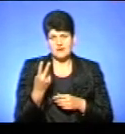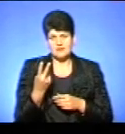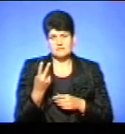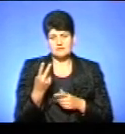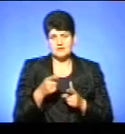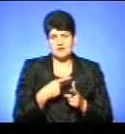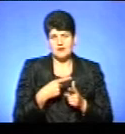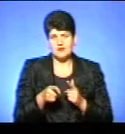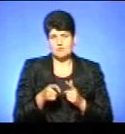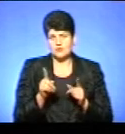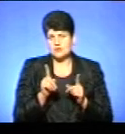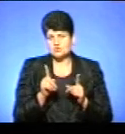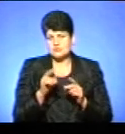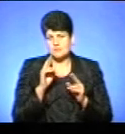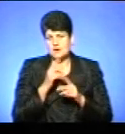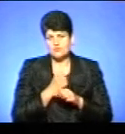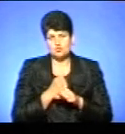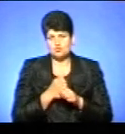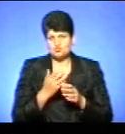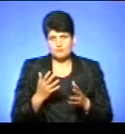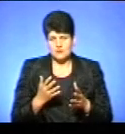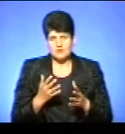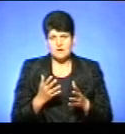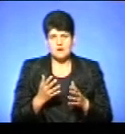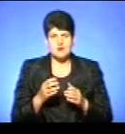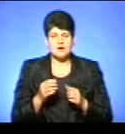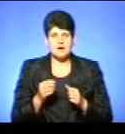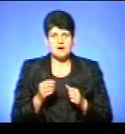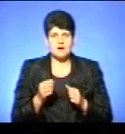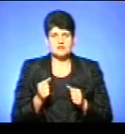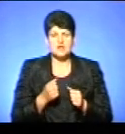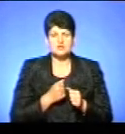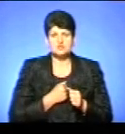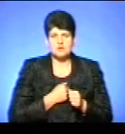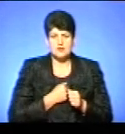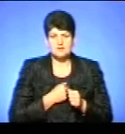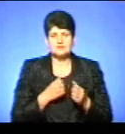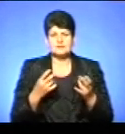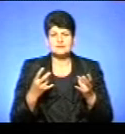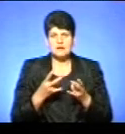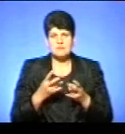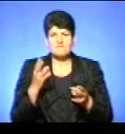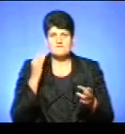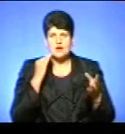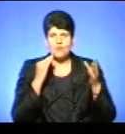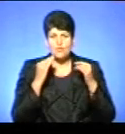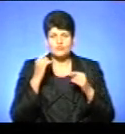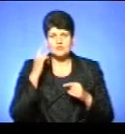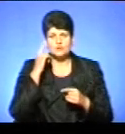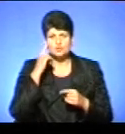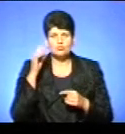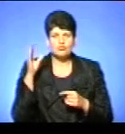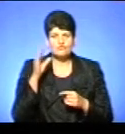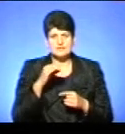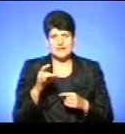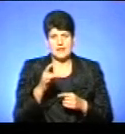можливо, я щось неправильно зрозуміла. І, на жаль, треба таки враховувати думку усіх